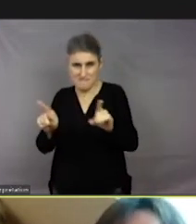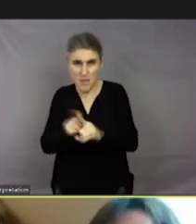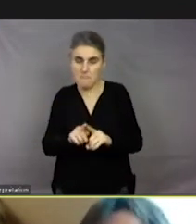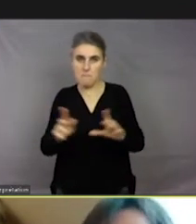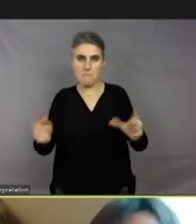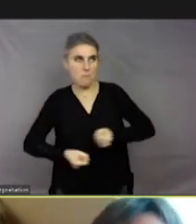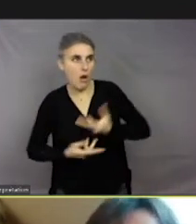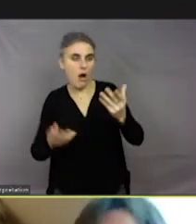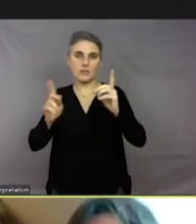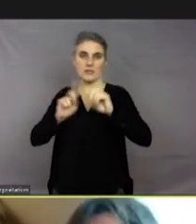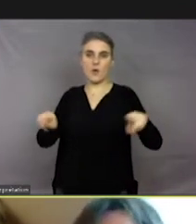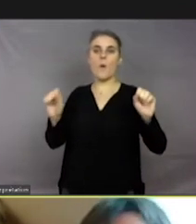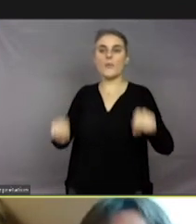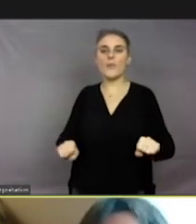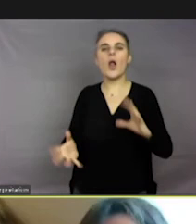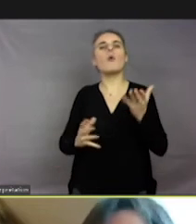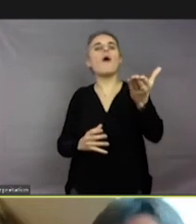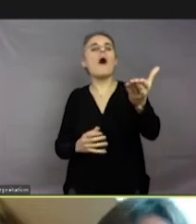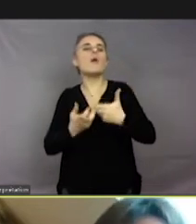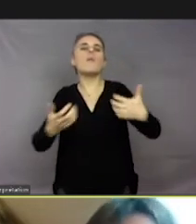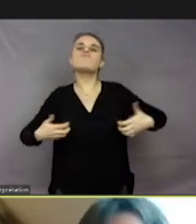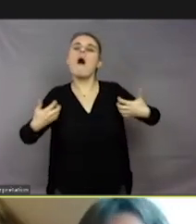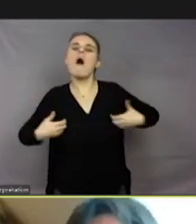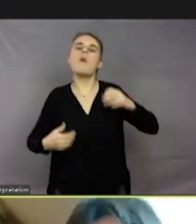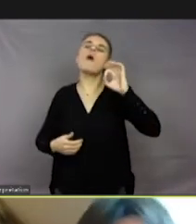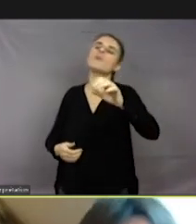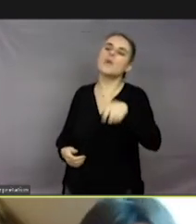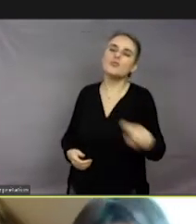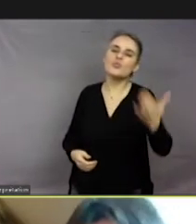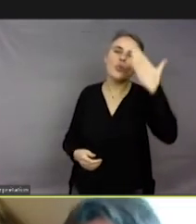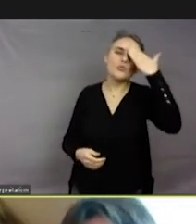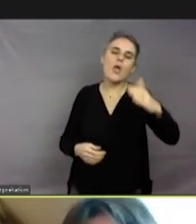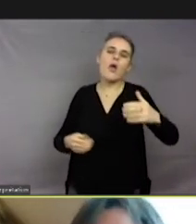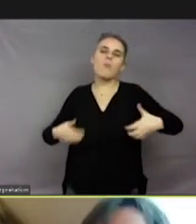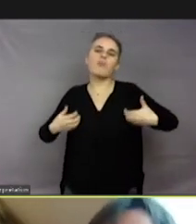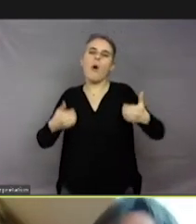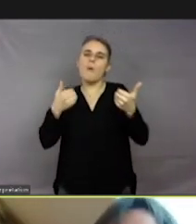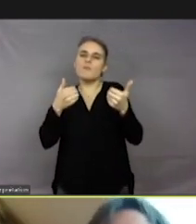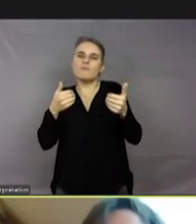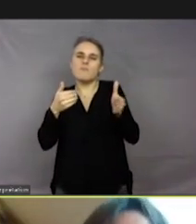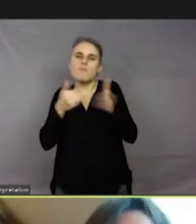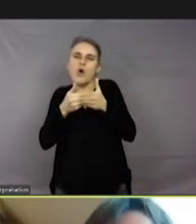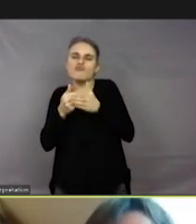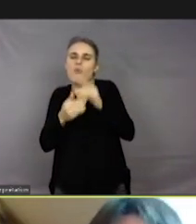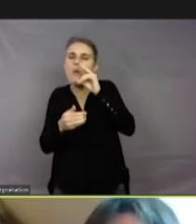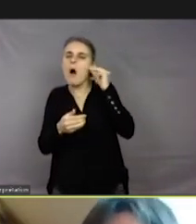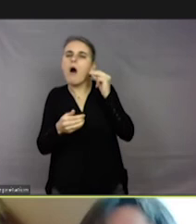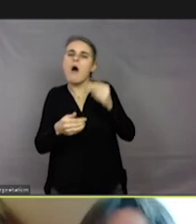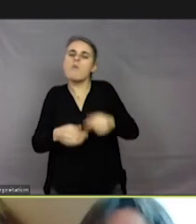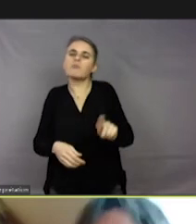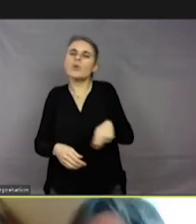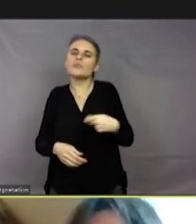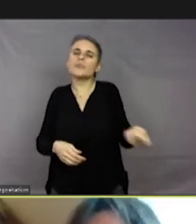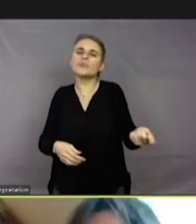là, vous allez me dire, oui, mais là, ce sont des primates que vous montrez, les primates, ils sont très, très proches des humains, donc c'est peut-être pas tout à fait